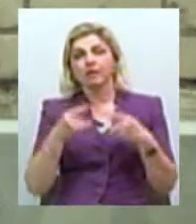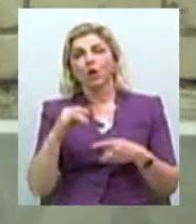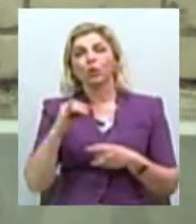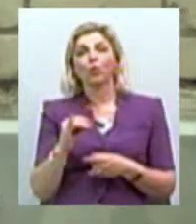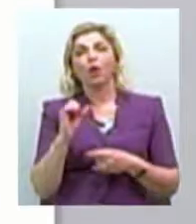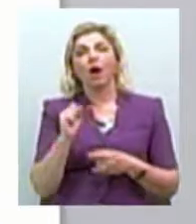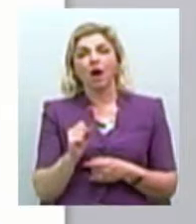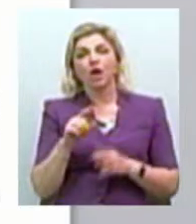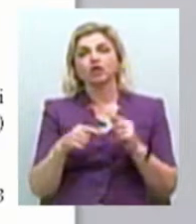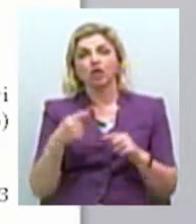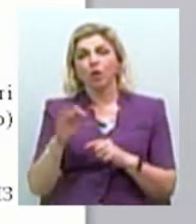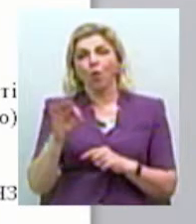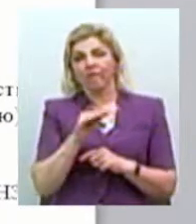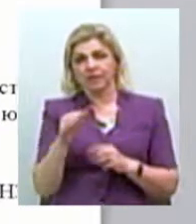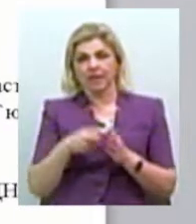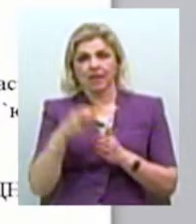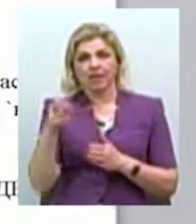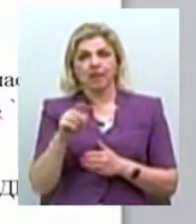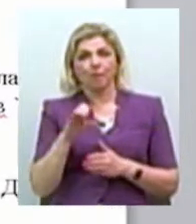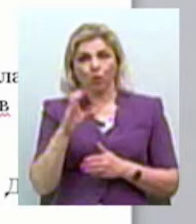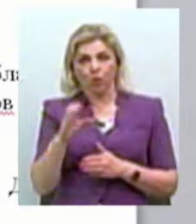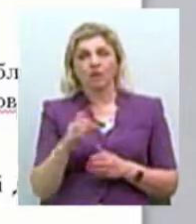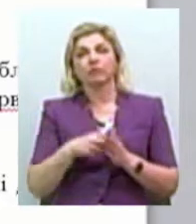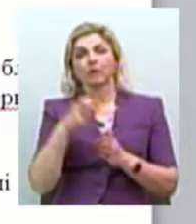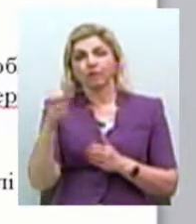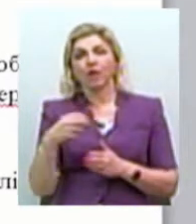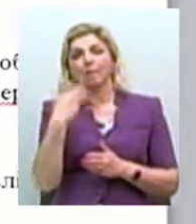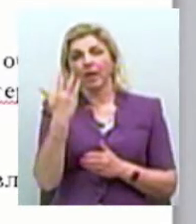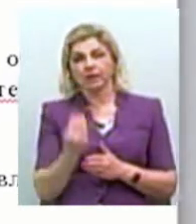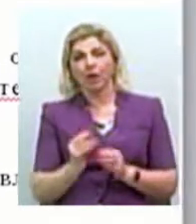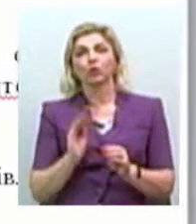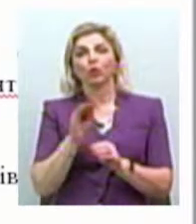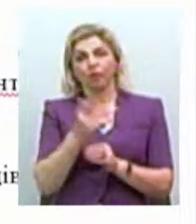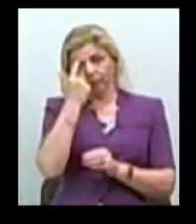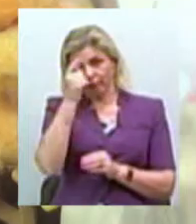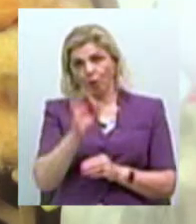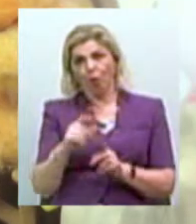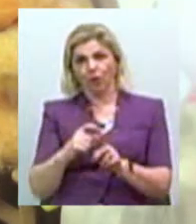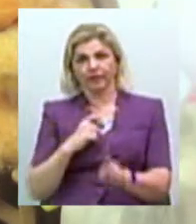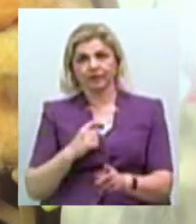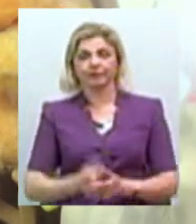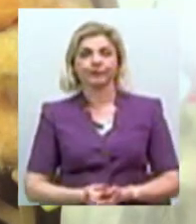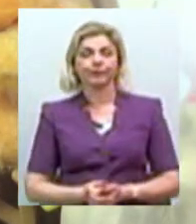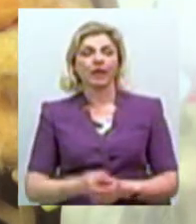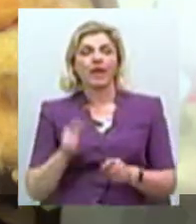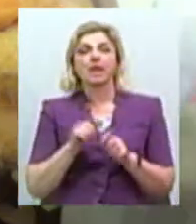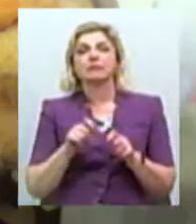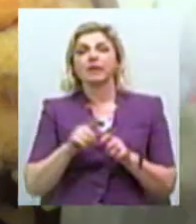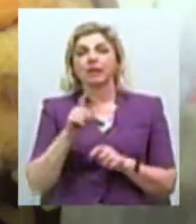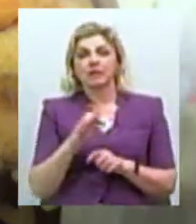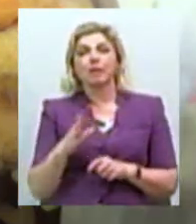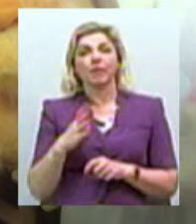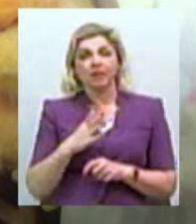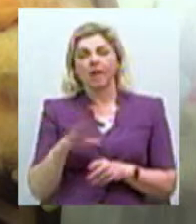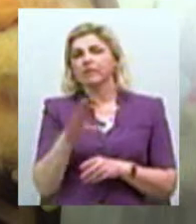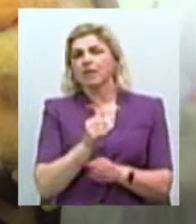Йоан Миколаїв через офіційний запит. Запит надіслано, за п'ять днів додатково повідомимо про відповідь. Експертіза була, все це робилося,